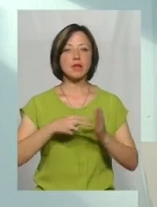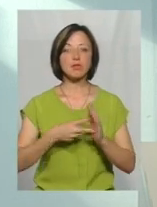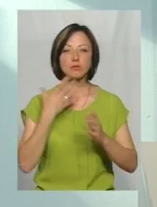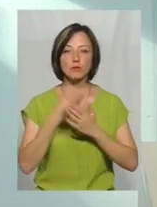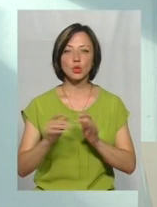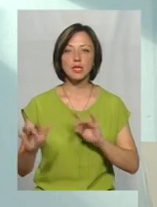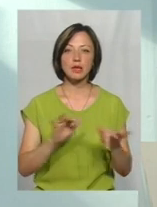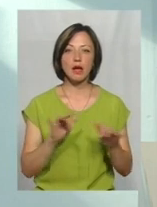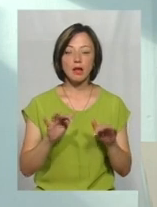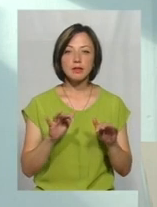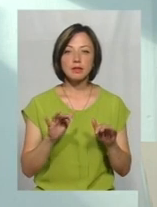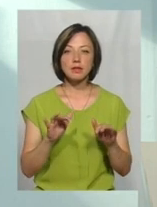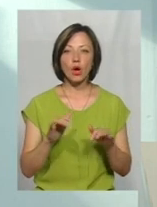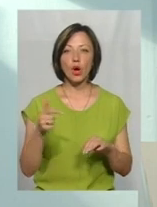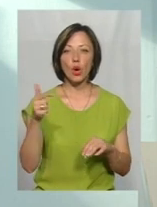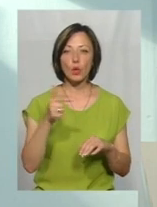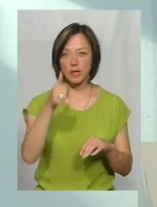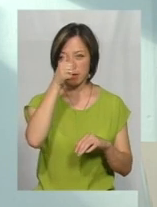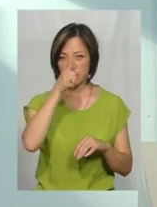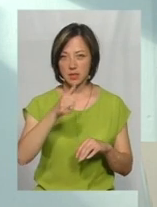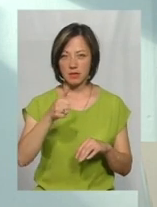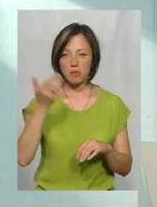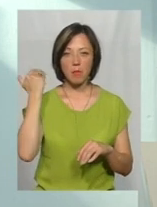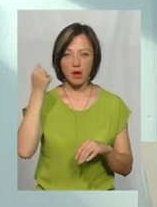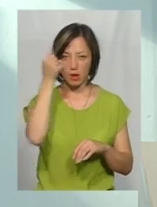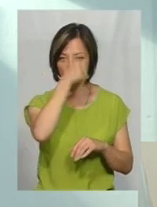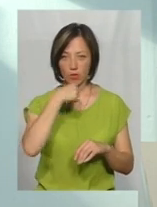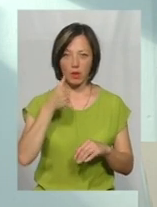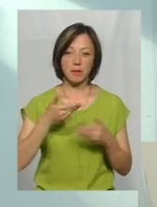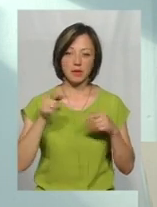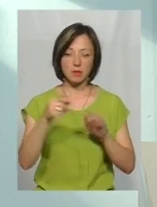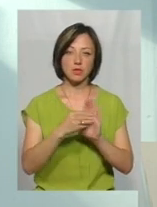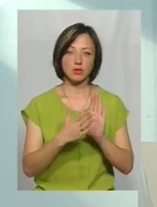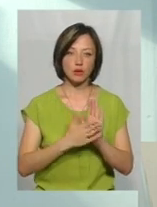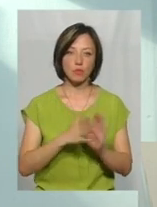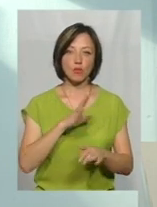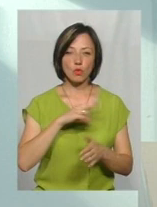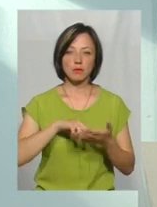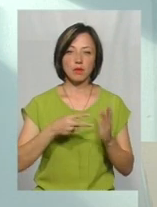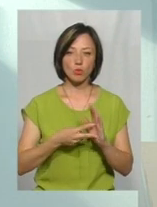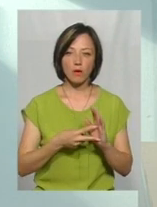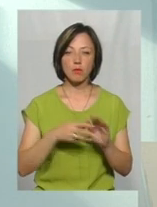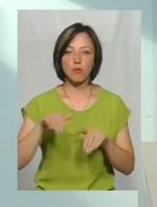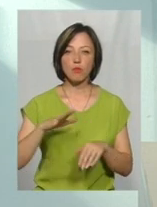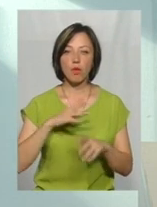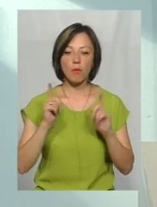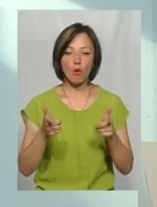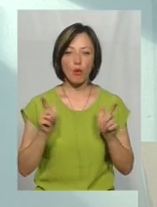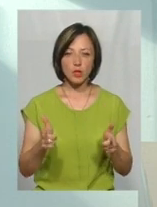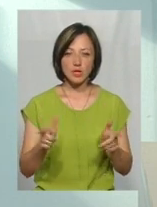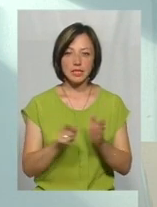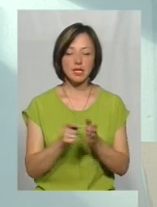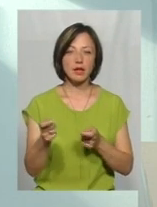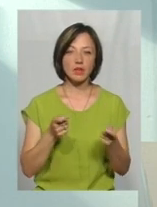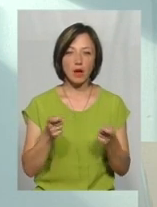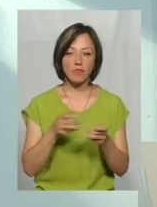діяльність в грудній місяці попереднього року. І ми там зазначаємо, вже було заплановано нами, потім було погоджено з